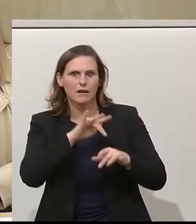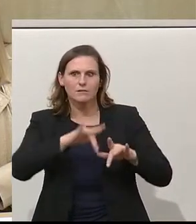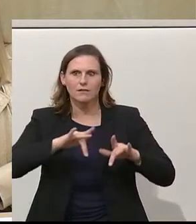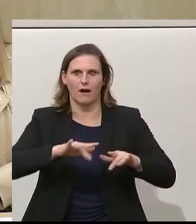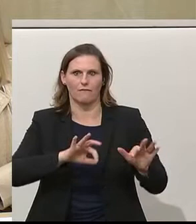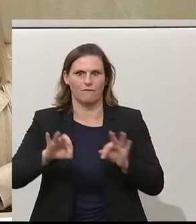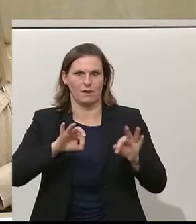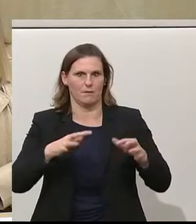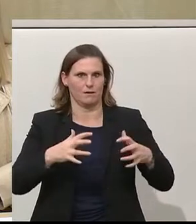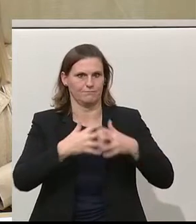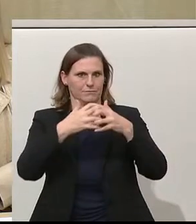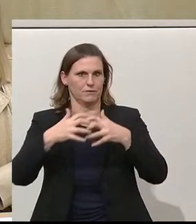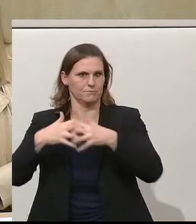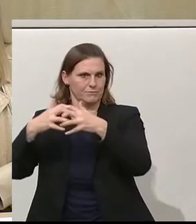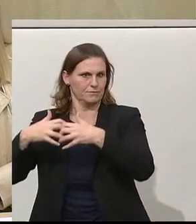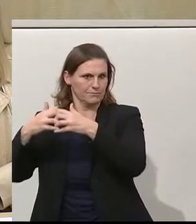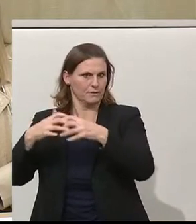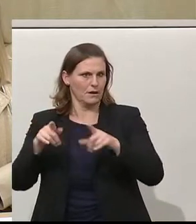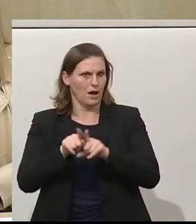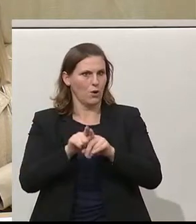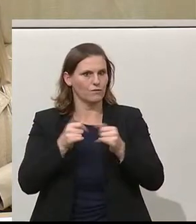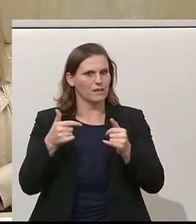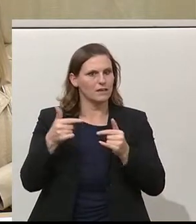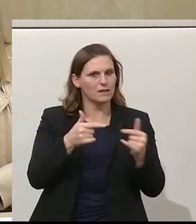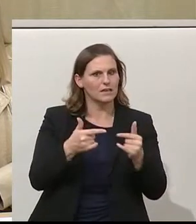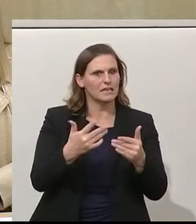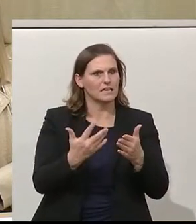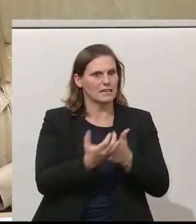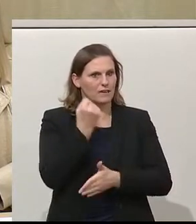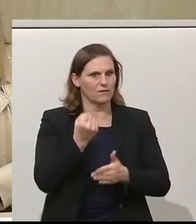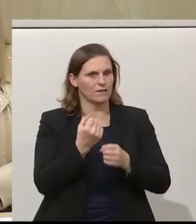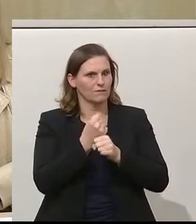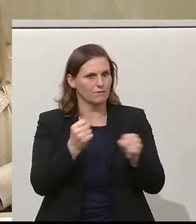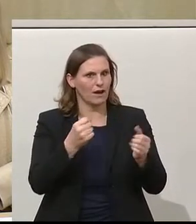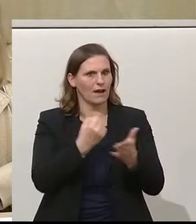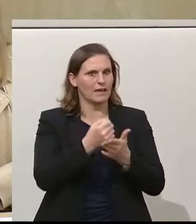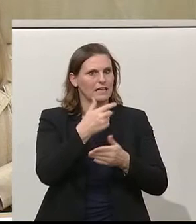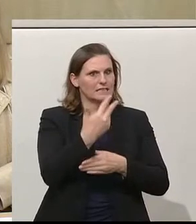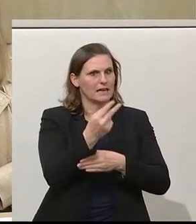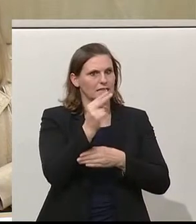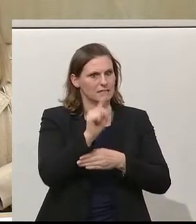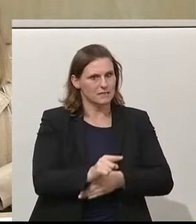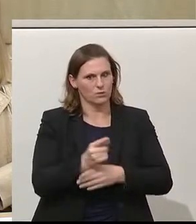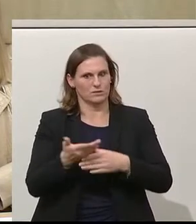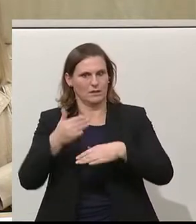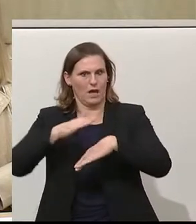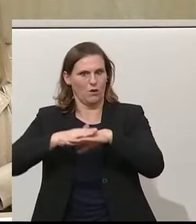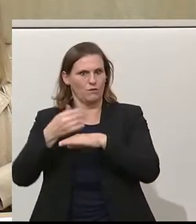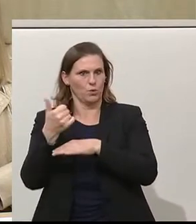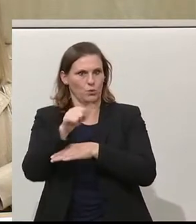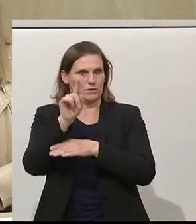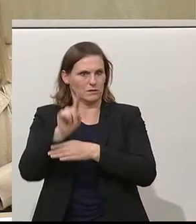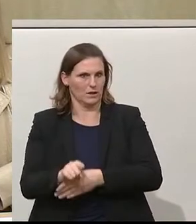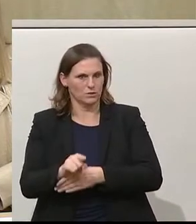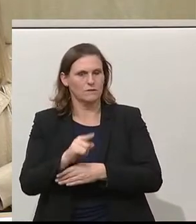werden wir das Investitionserfordernis beim Gewinnfreibetrag von 30.000 auf 100.000 Euro erhöhen und damit vor allem den vielen